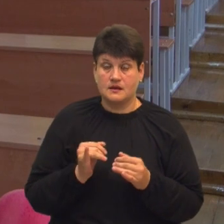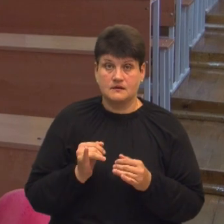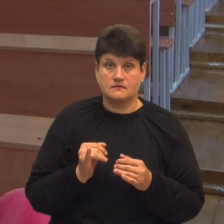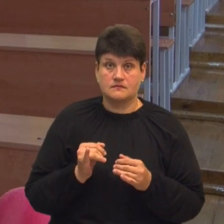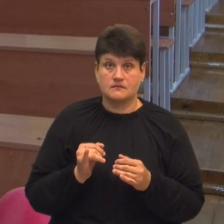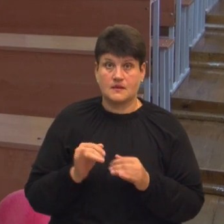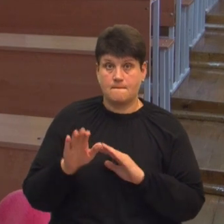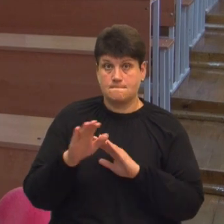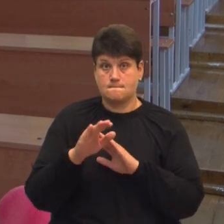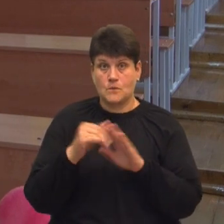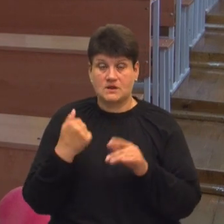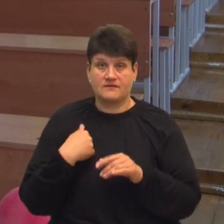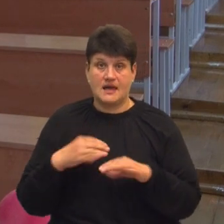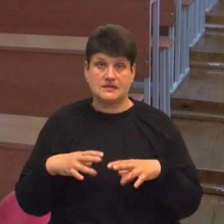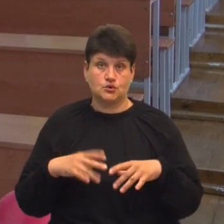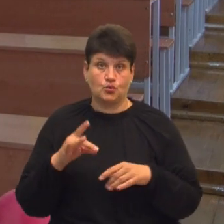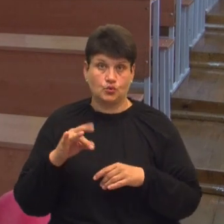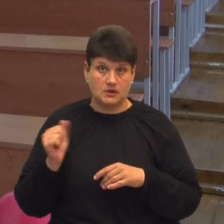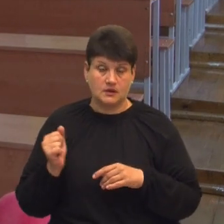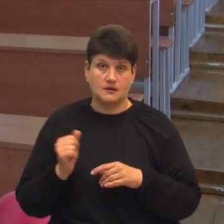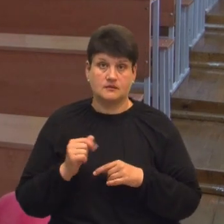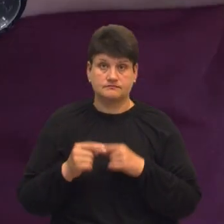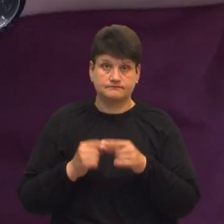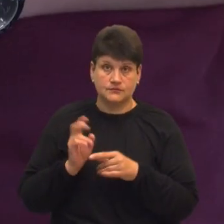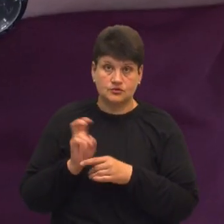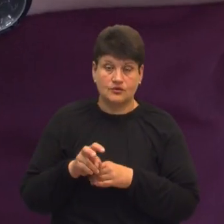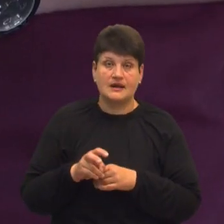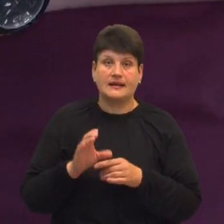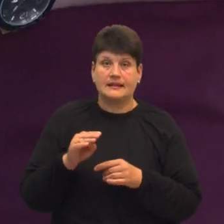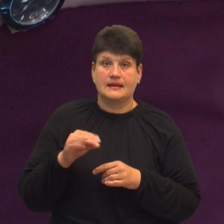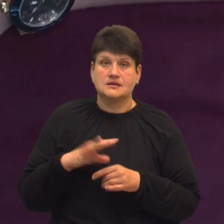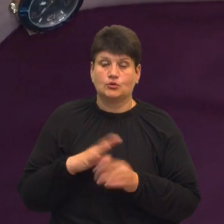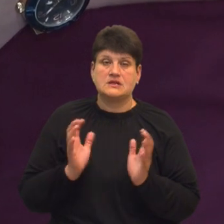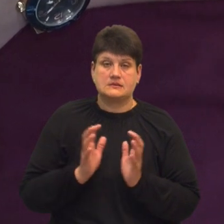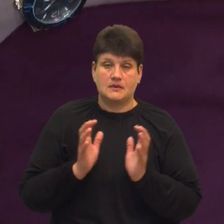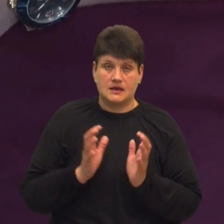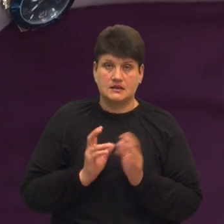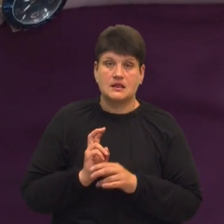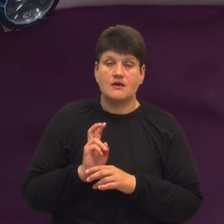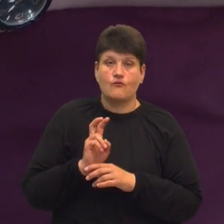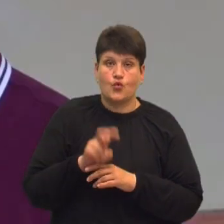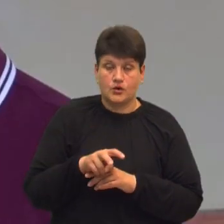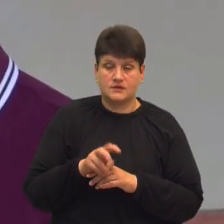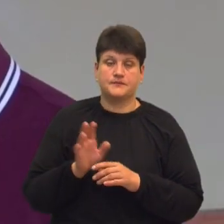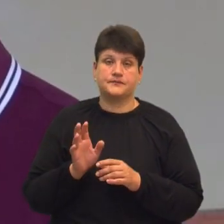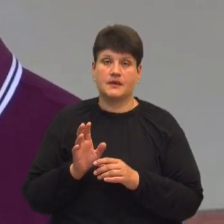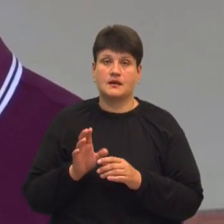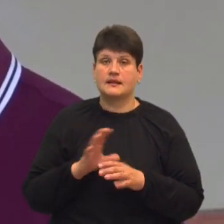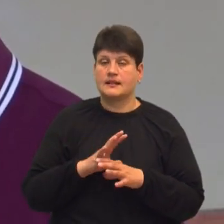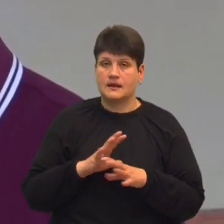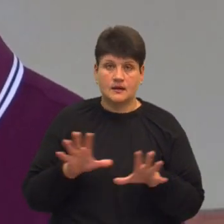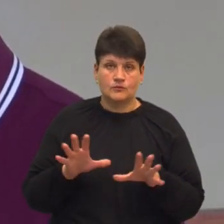покликав я інструктора, який мені перезайшов, але всі тести збережені. На вході до пункту тестування, каже Олександр, не було